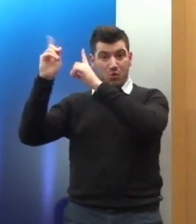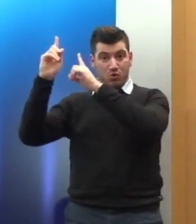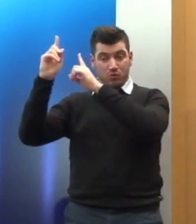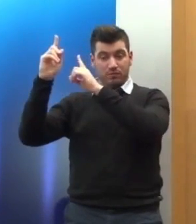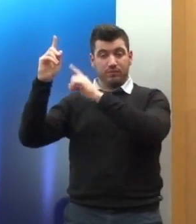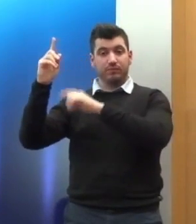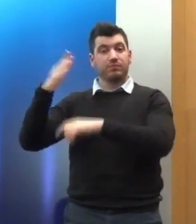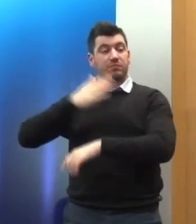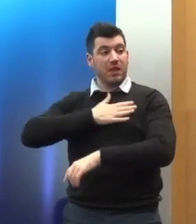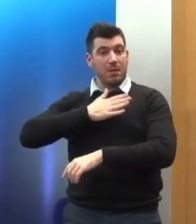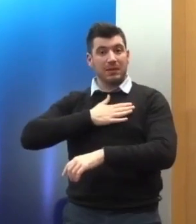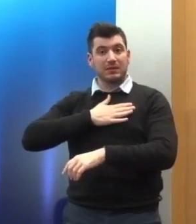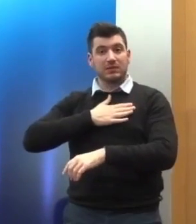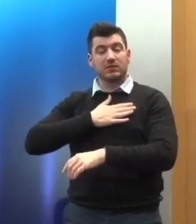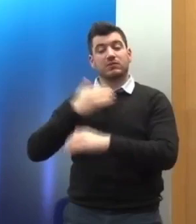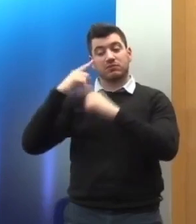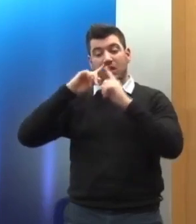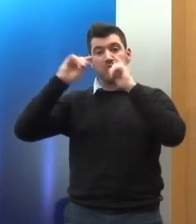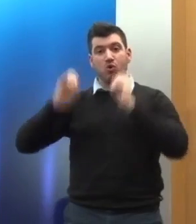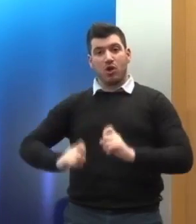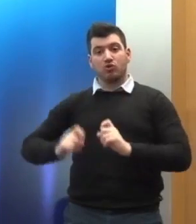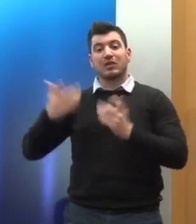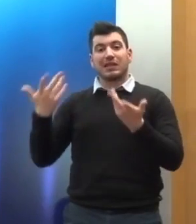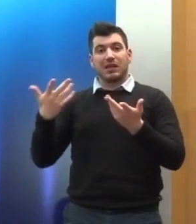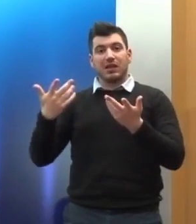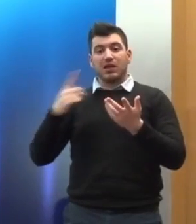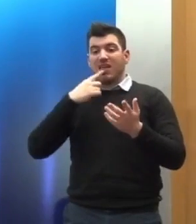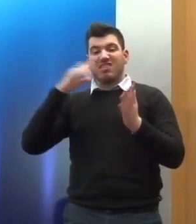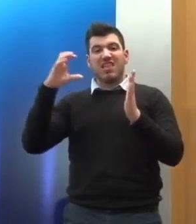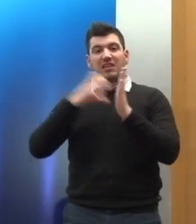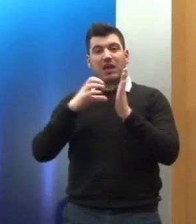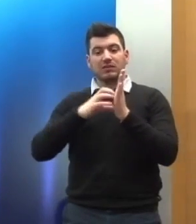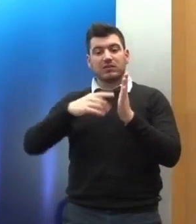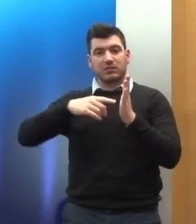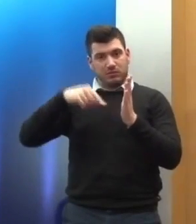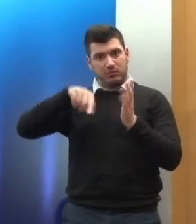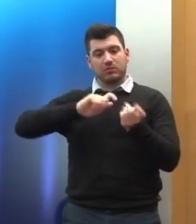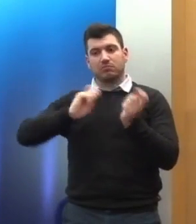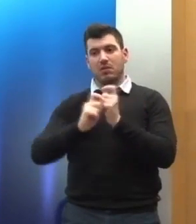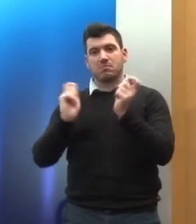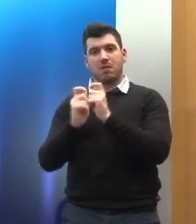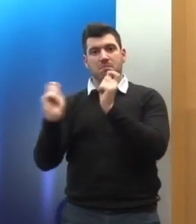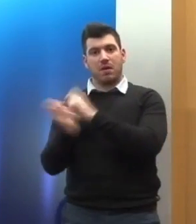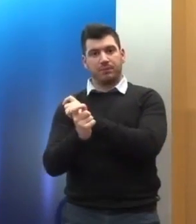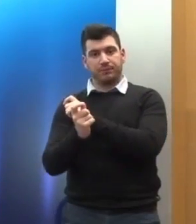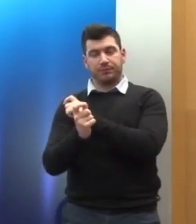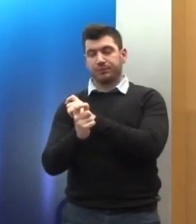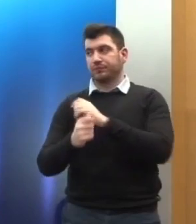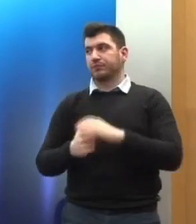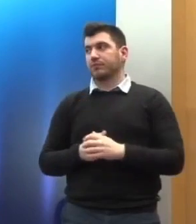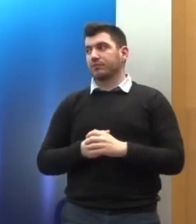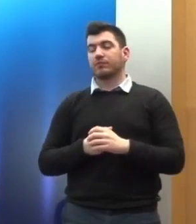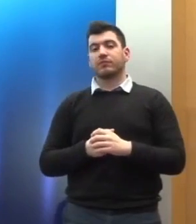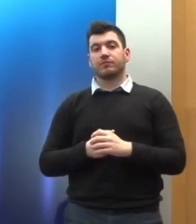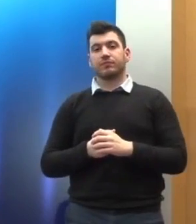υποχρέωση τροποποίησής τους με την εισαγωγή των συλλογικών διαπραγματεύσεων στη χώρα και ακριβώς επειδή στο